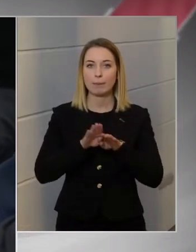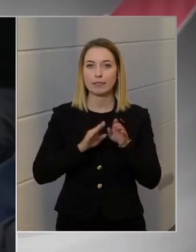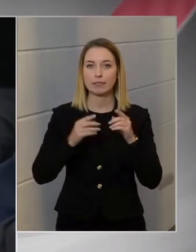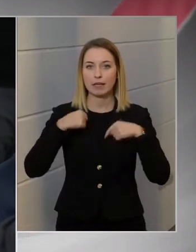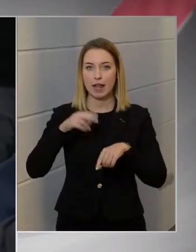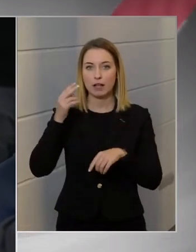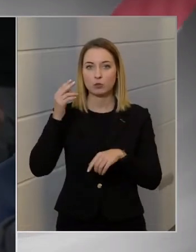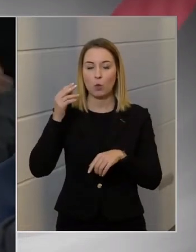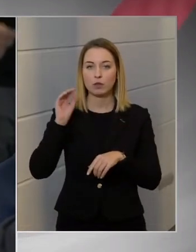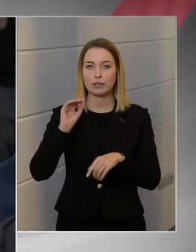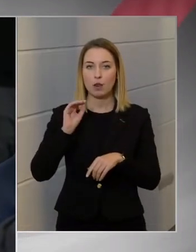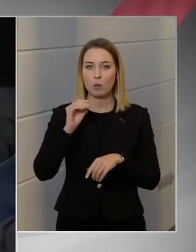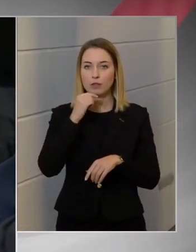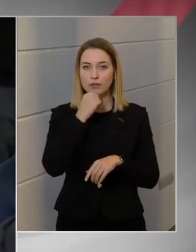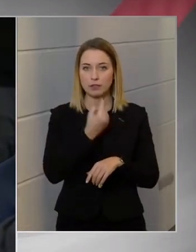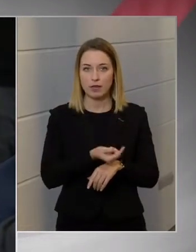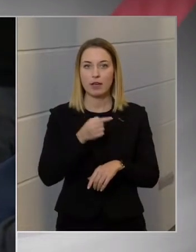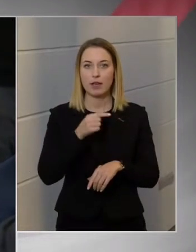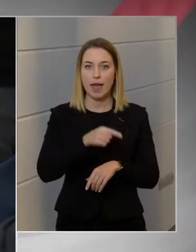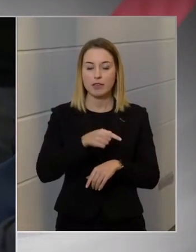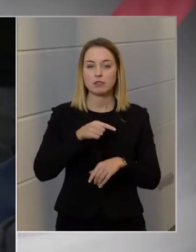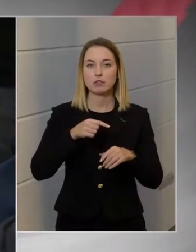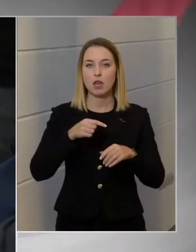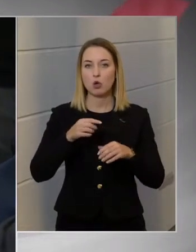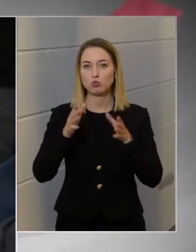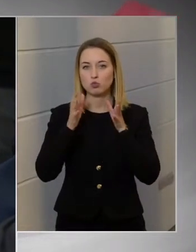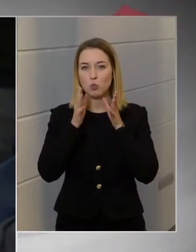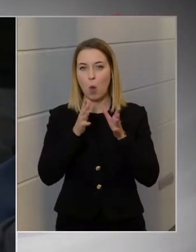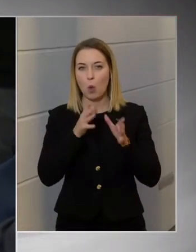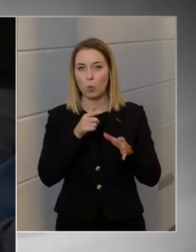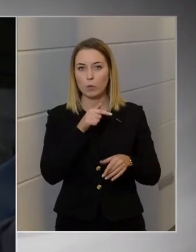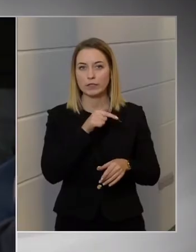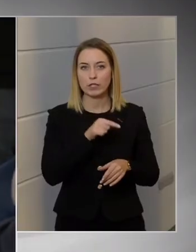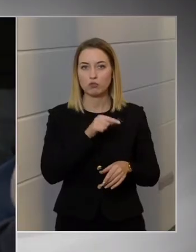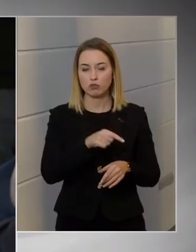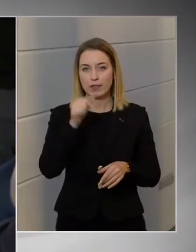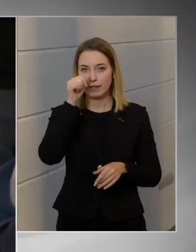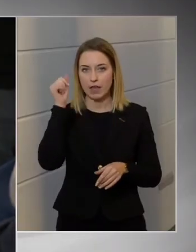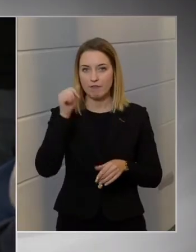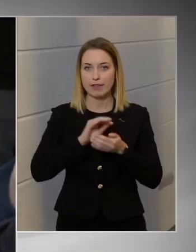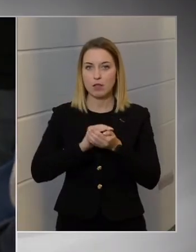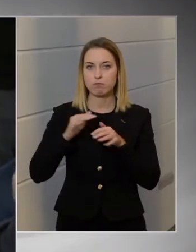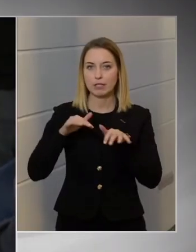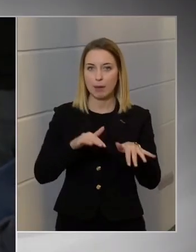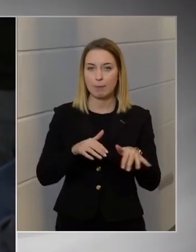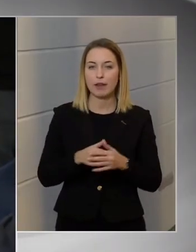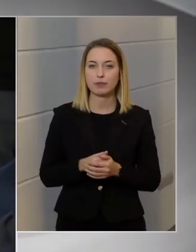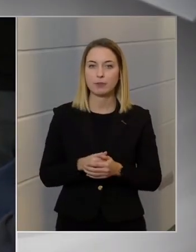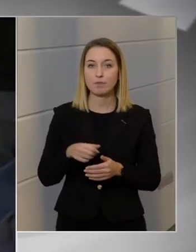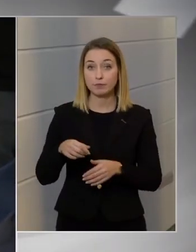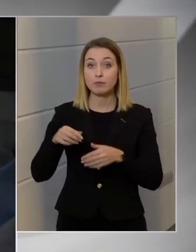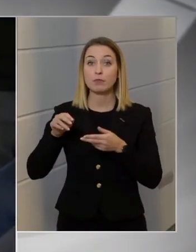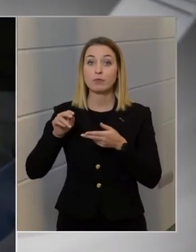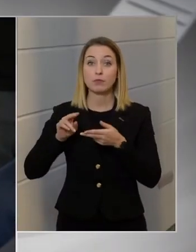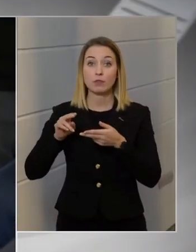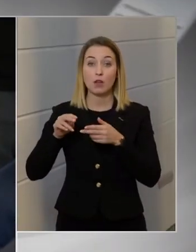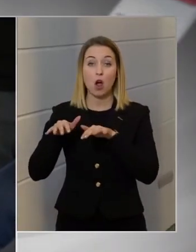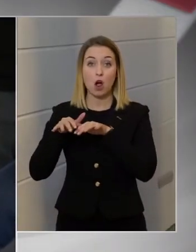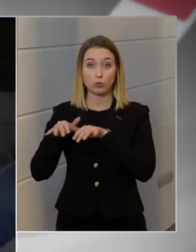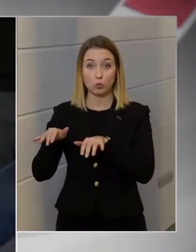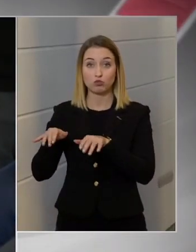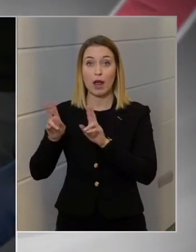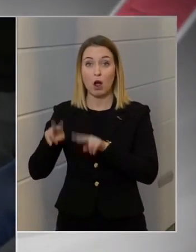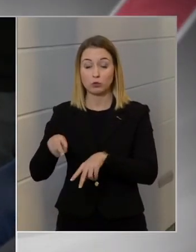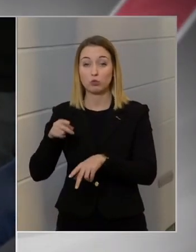gyűlölködésnek nevezte ezt a békemenetet, itt felvetődik a kérdés, hogy a hatóságok tudomására jutott-e, bármilyen